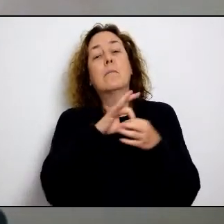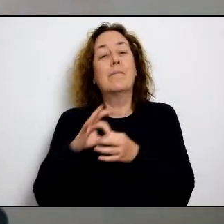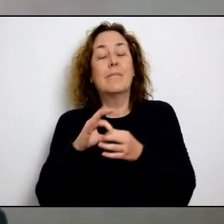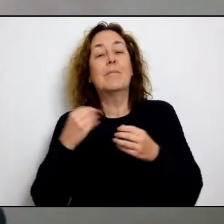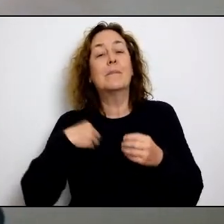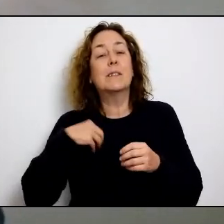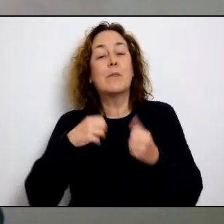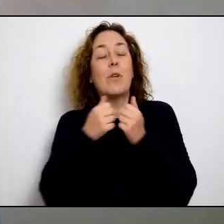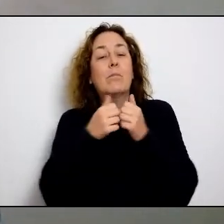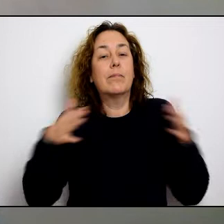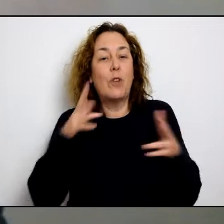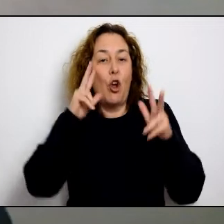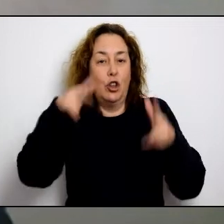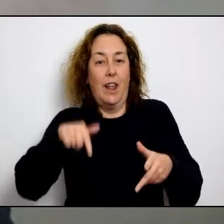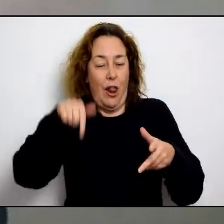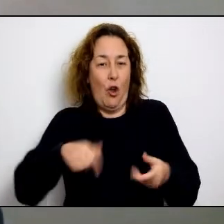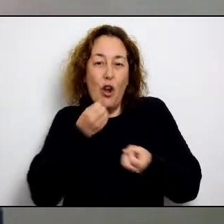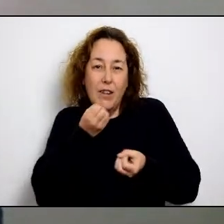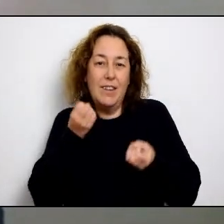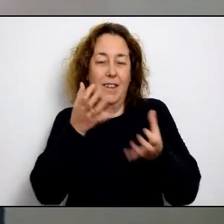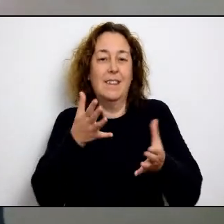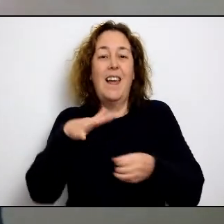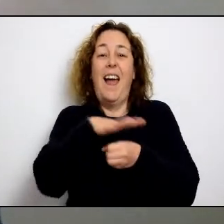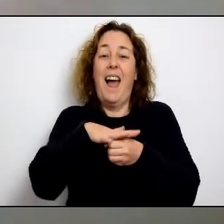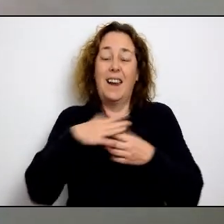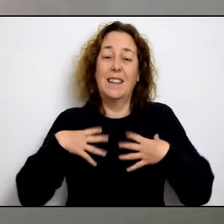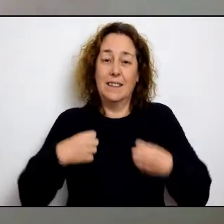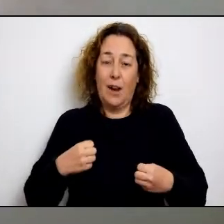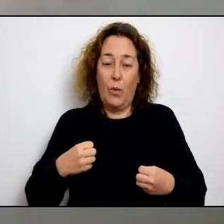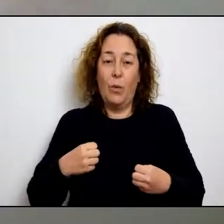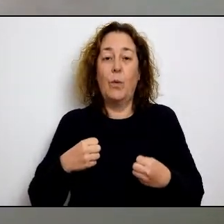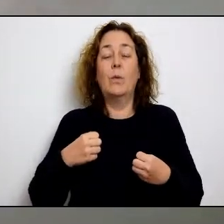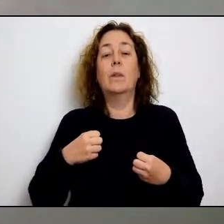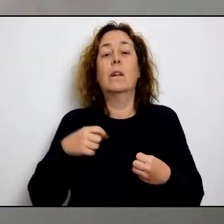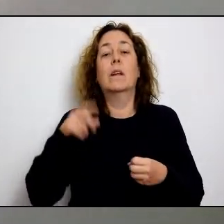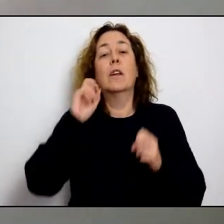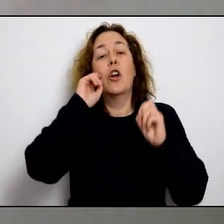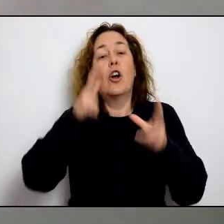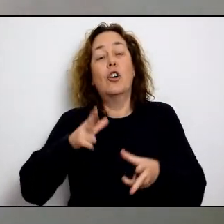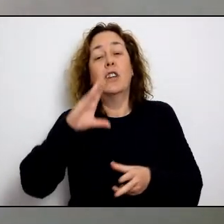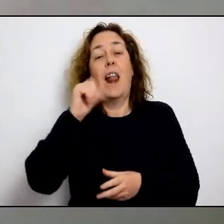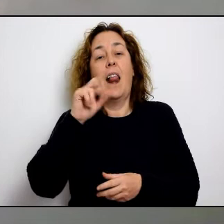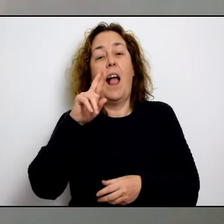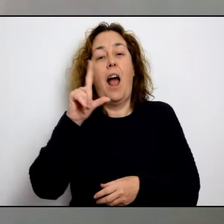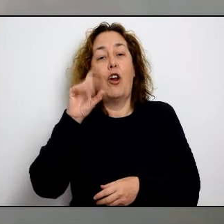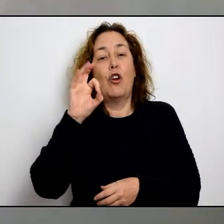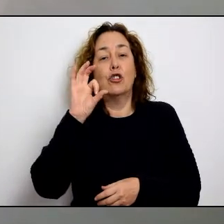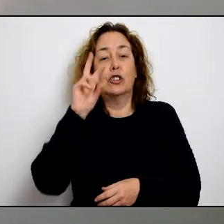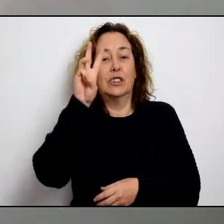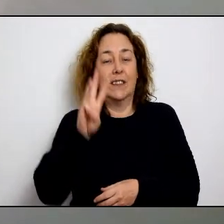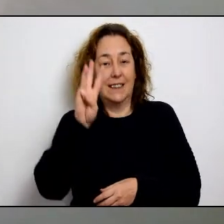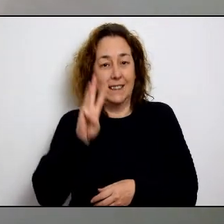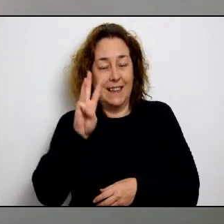necessitats de caràcter sociosanitari que puguin derivar de l'obertura d'aquest hotel, que avui s'ha anunciat per